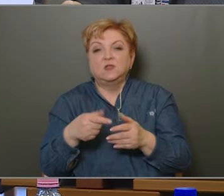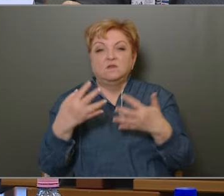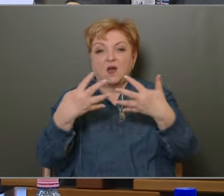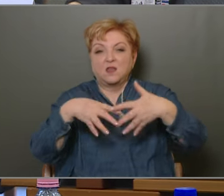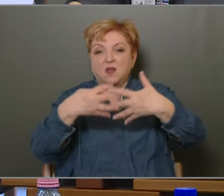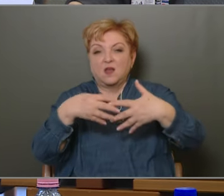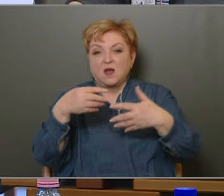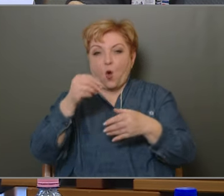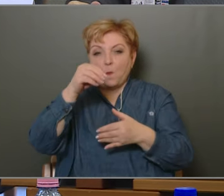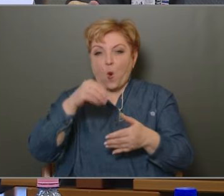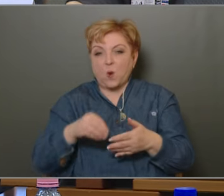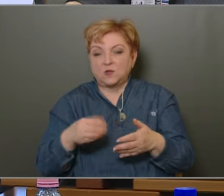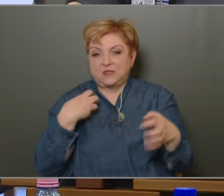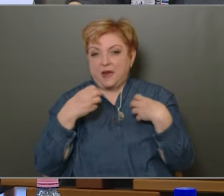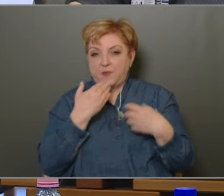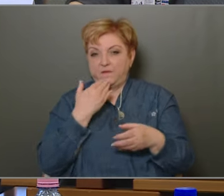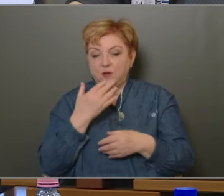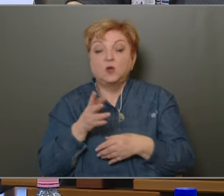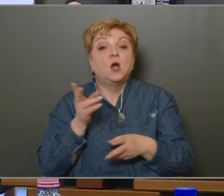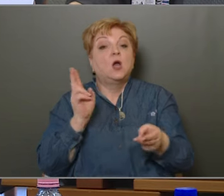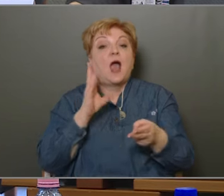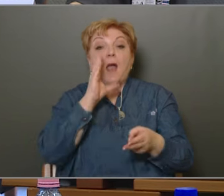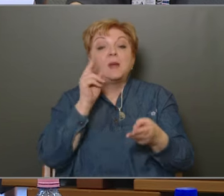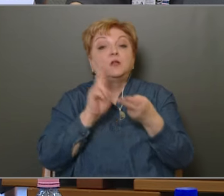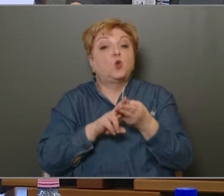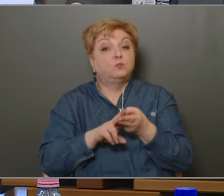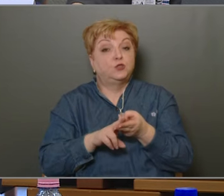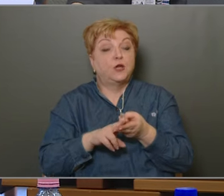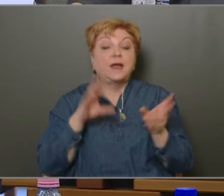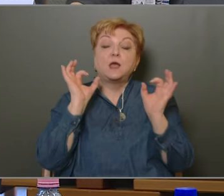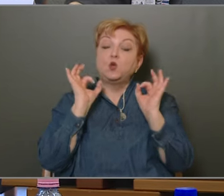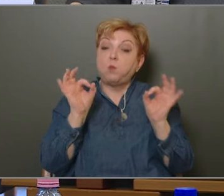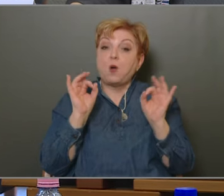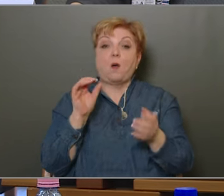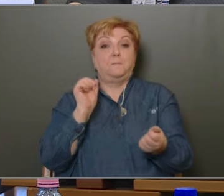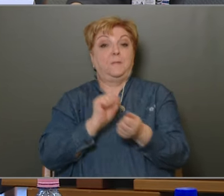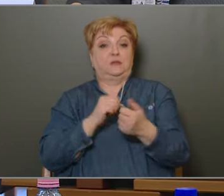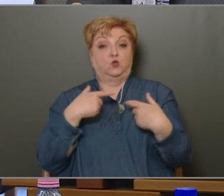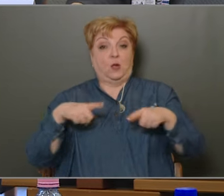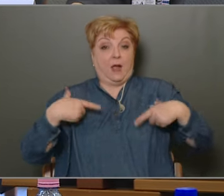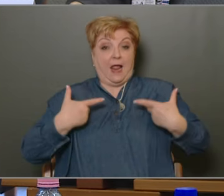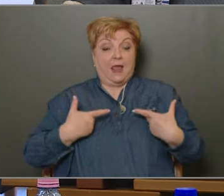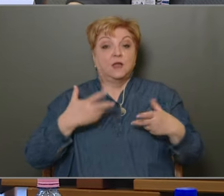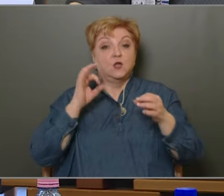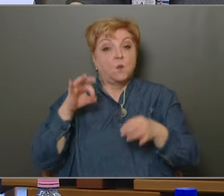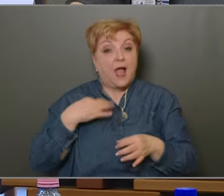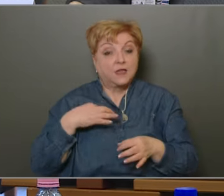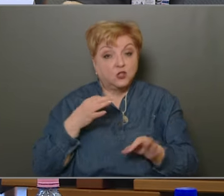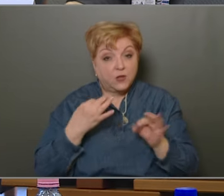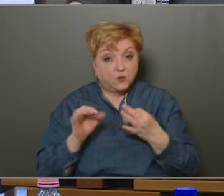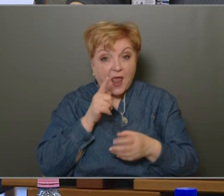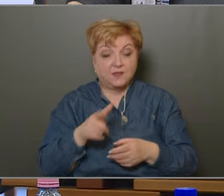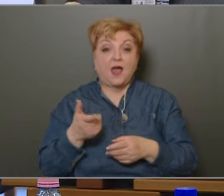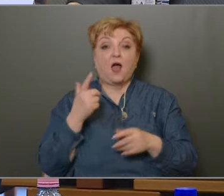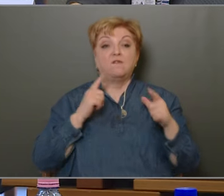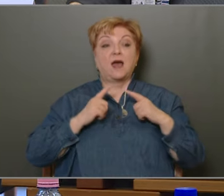homokszemek szerepére vágyunk. Az emberek többsége azt szeretné, ha jobban és biztonságban élhetne, ha jobb egészségügyünk lenne,